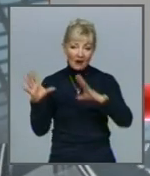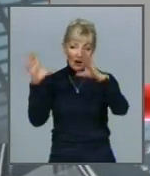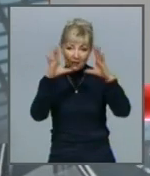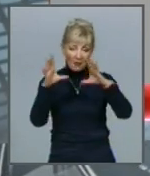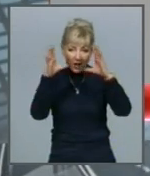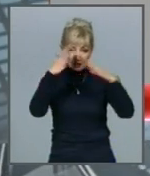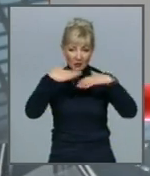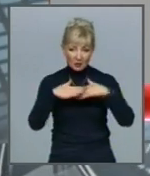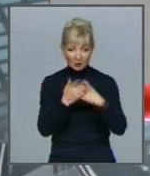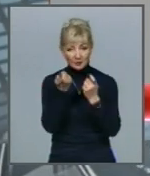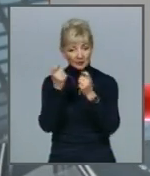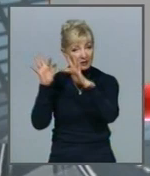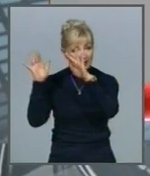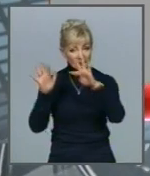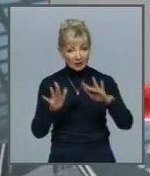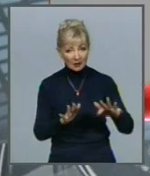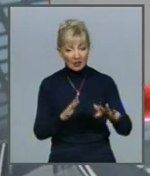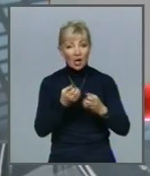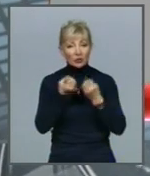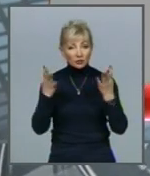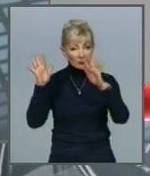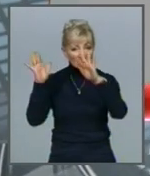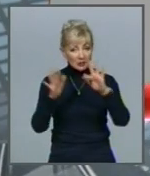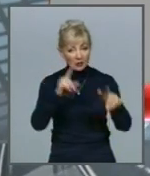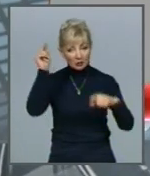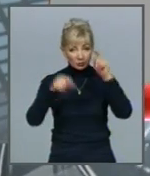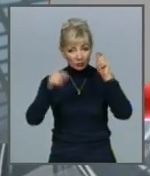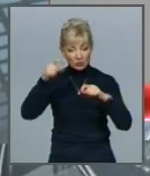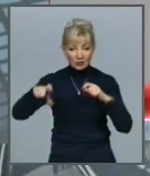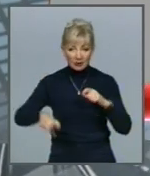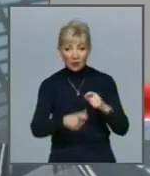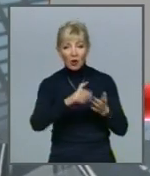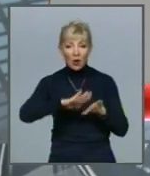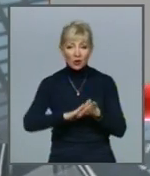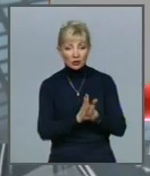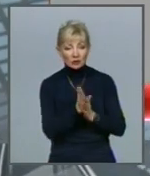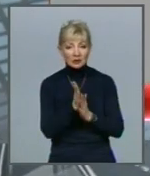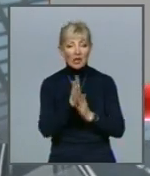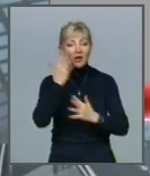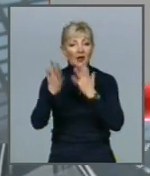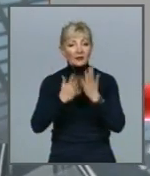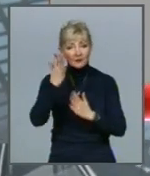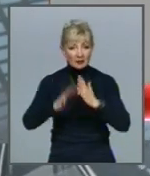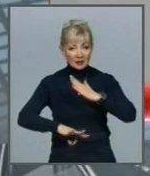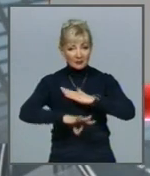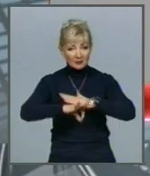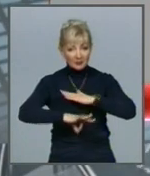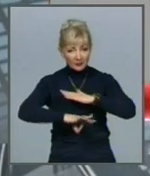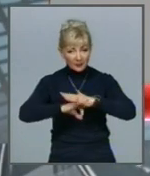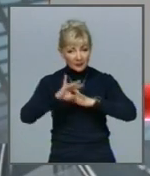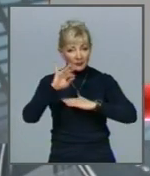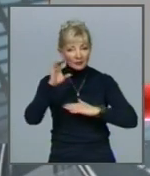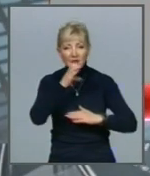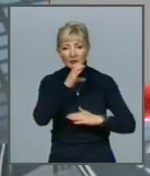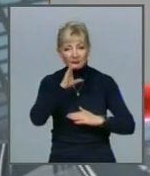Вночі невеликий сніг В день сніг та дощ На дорогах місцями ожеледиться Вітер південно-східний 9-14